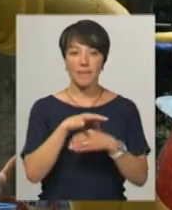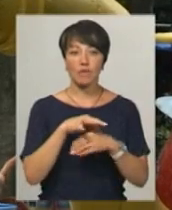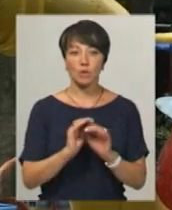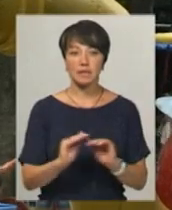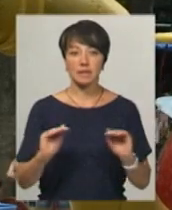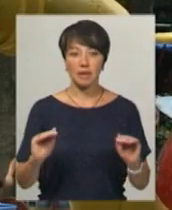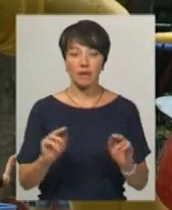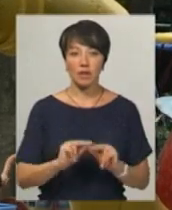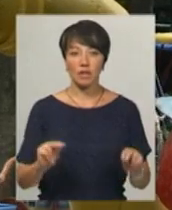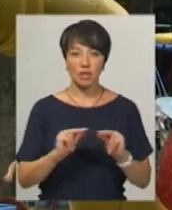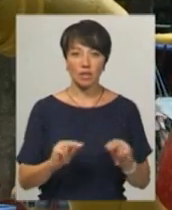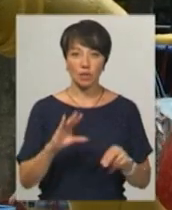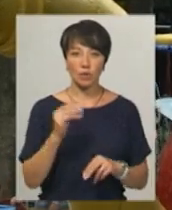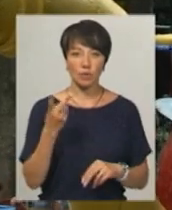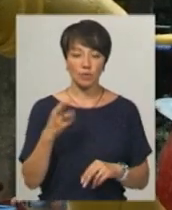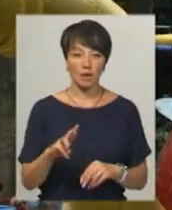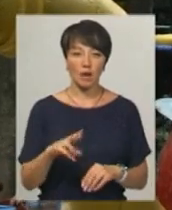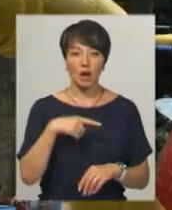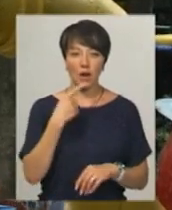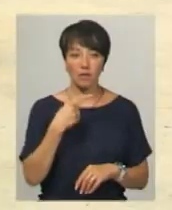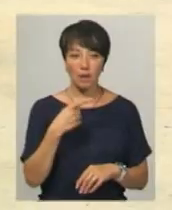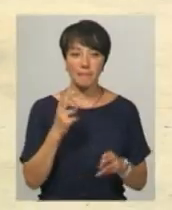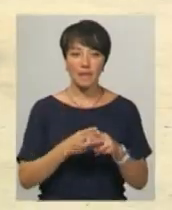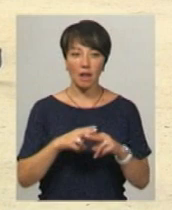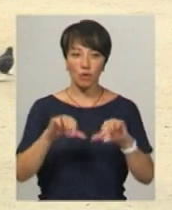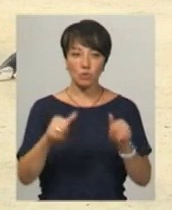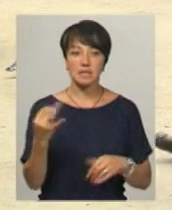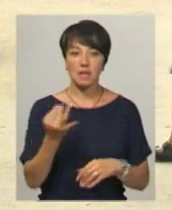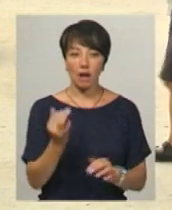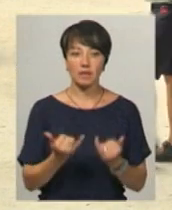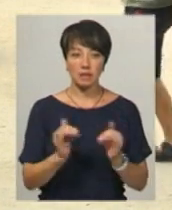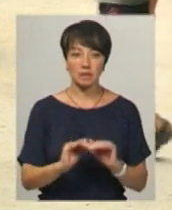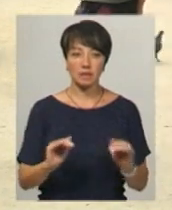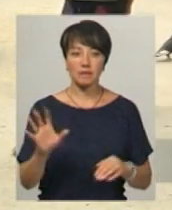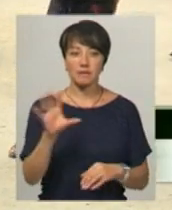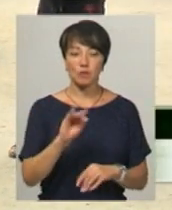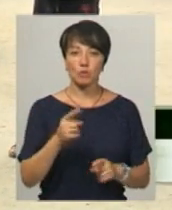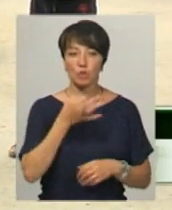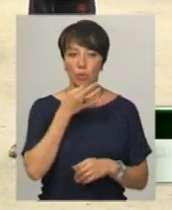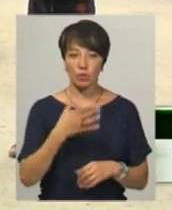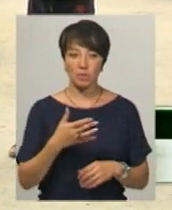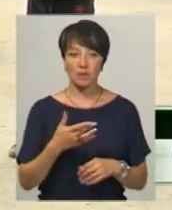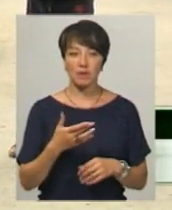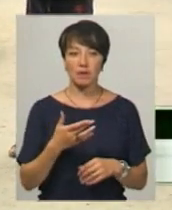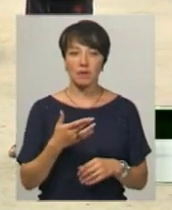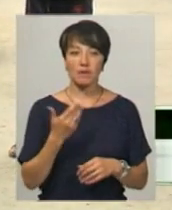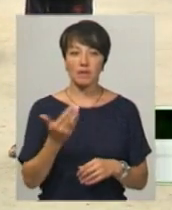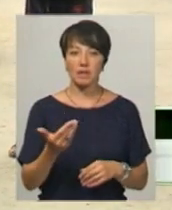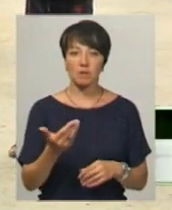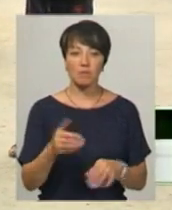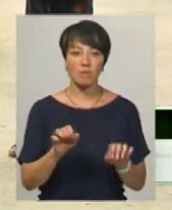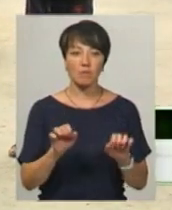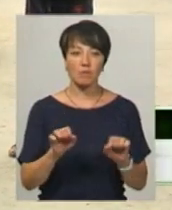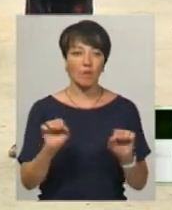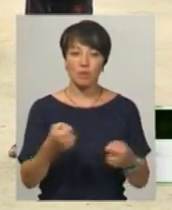літнього табору викладачка Юлія Вінтоняк. Каже, металеві конструкції цікаві для її вихованців. Всім дуже подобається, їх неможливо звідси